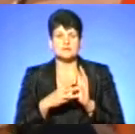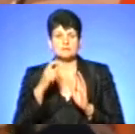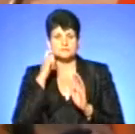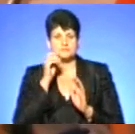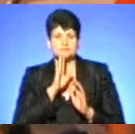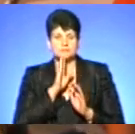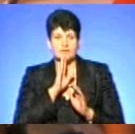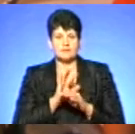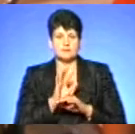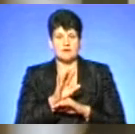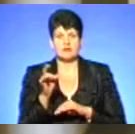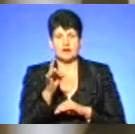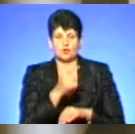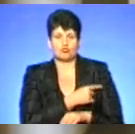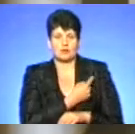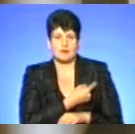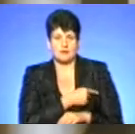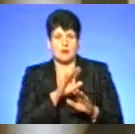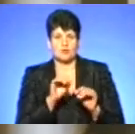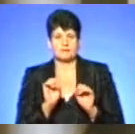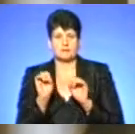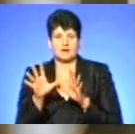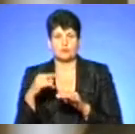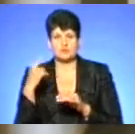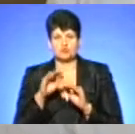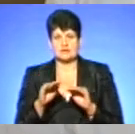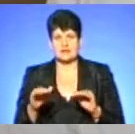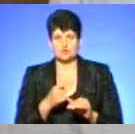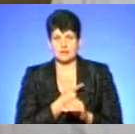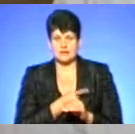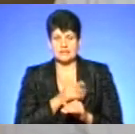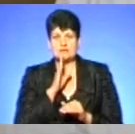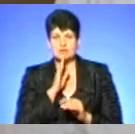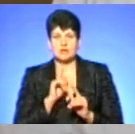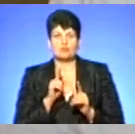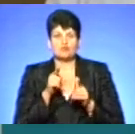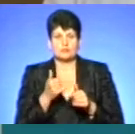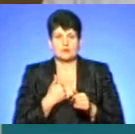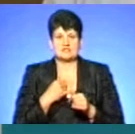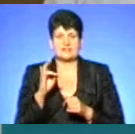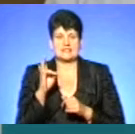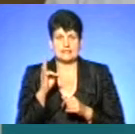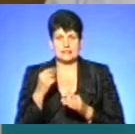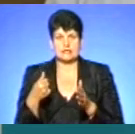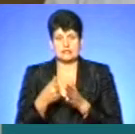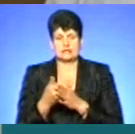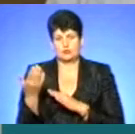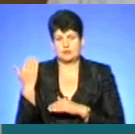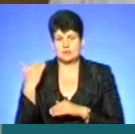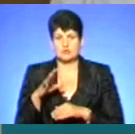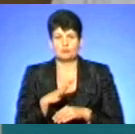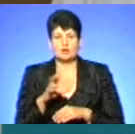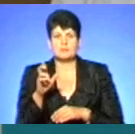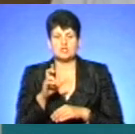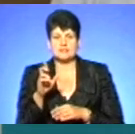віку спочатку доправили в районну лікарню, а згодом – в обласну дитячу. Дівчинка поступила до нас неділю. До цього вона перебувала добу в